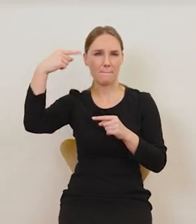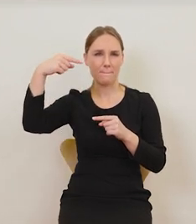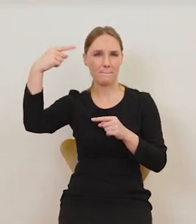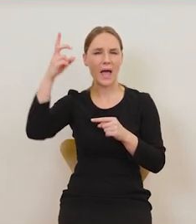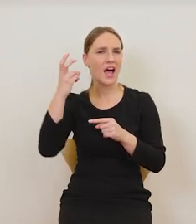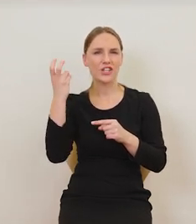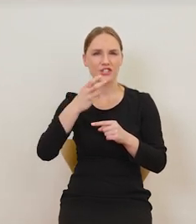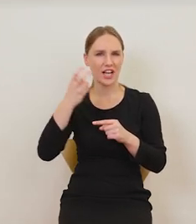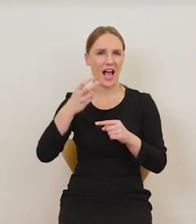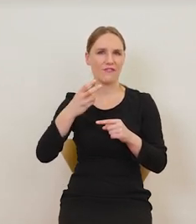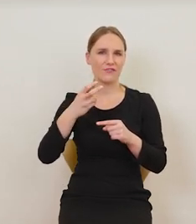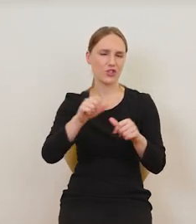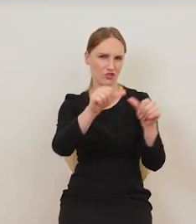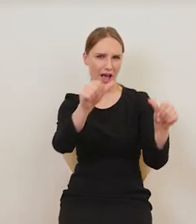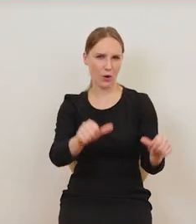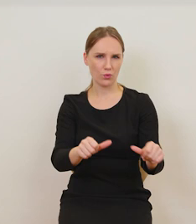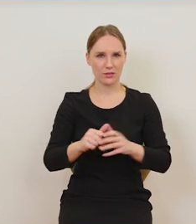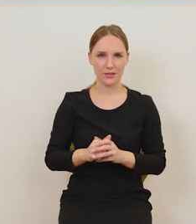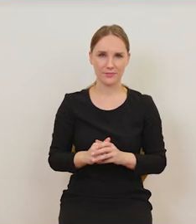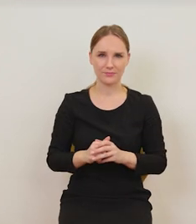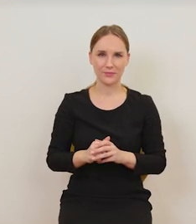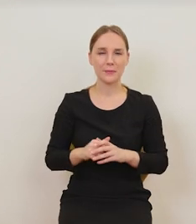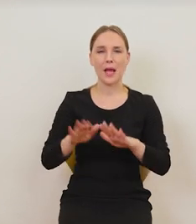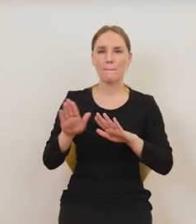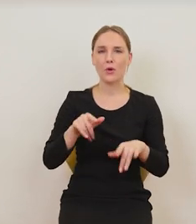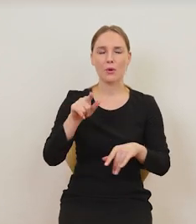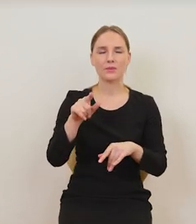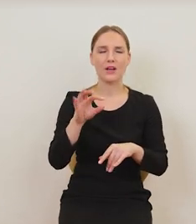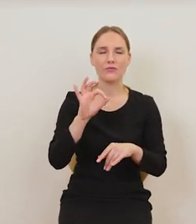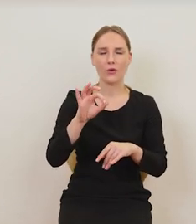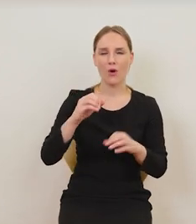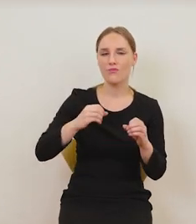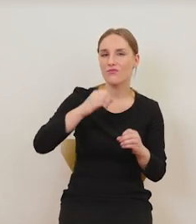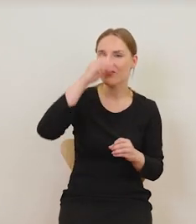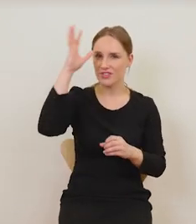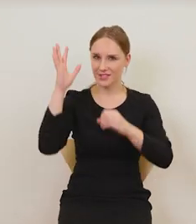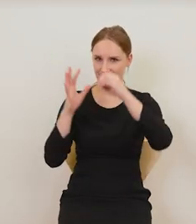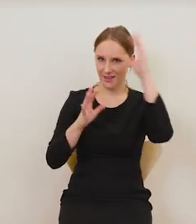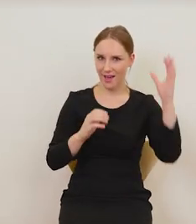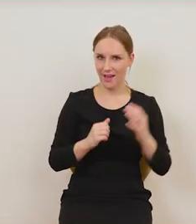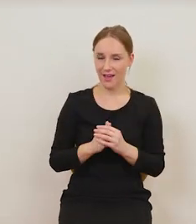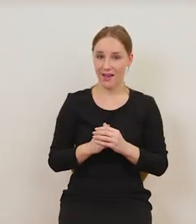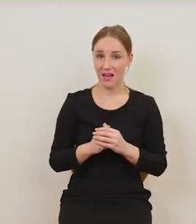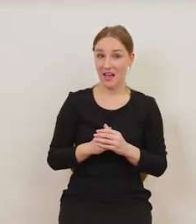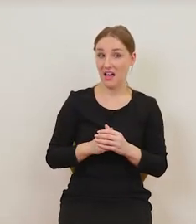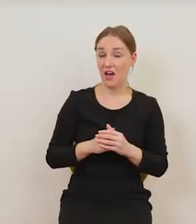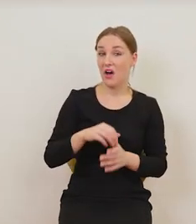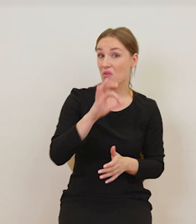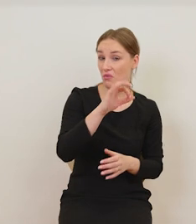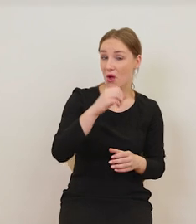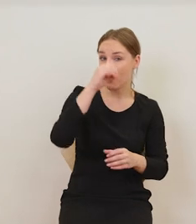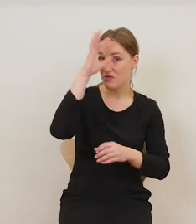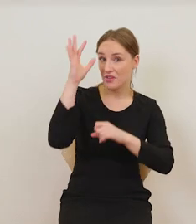ciekawym kształcie, tak jakby to miały być jakieś jego wizje. Czy to wizje tylko tego